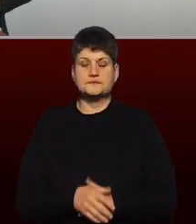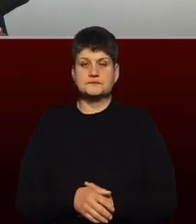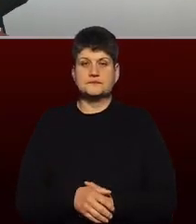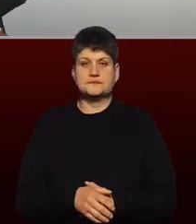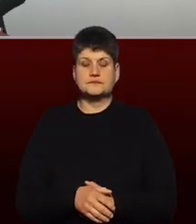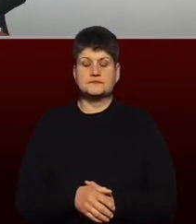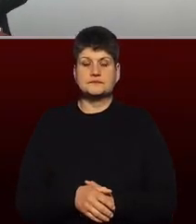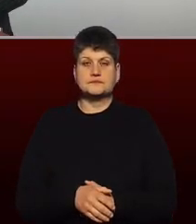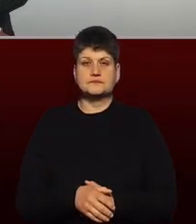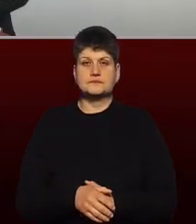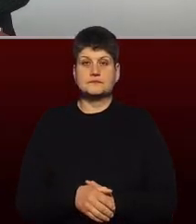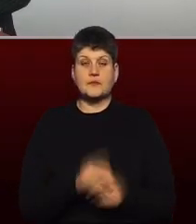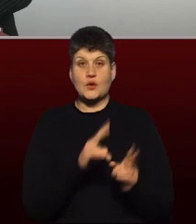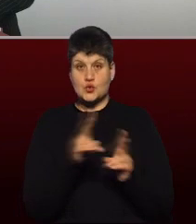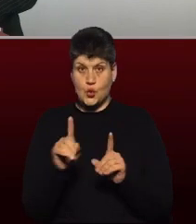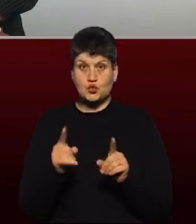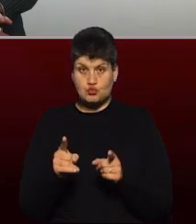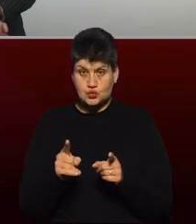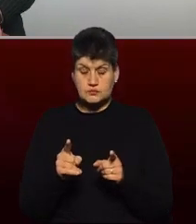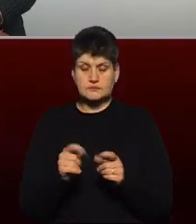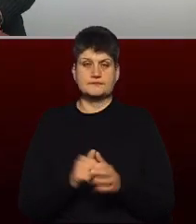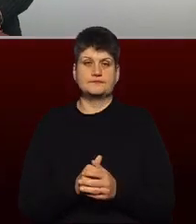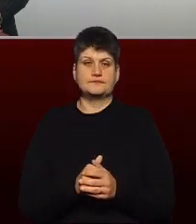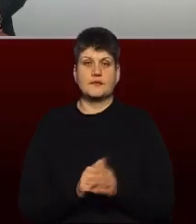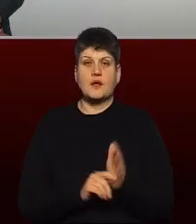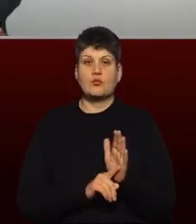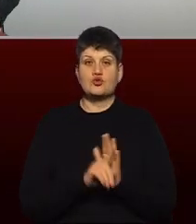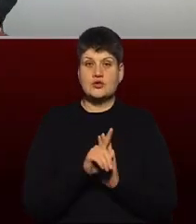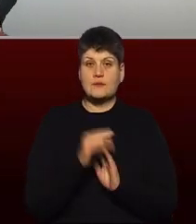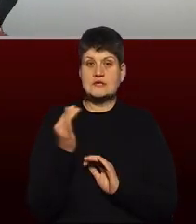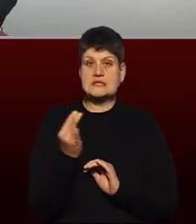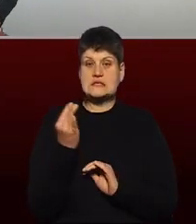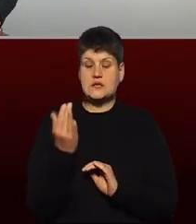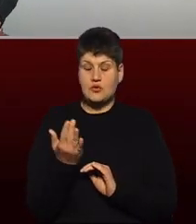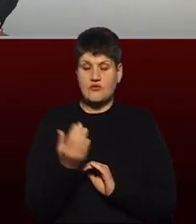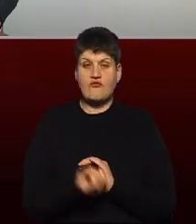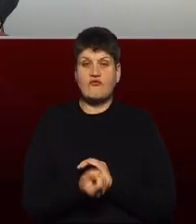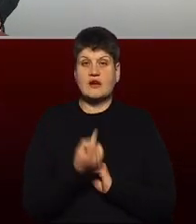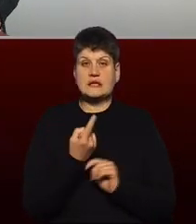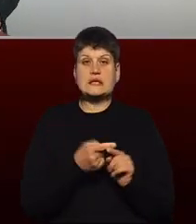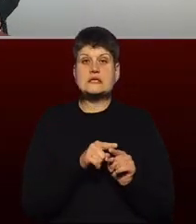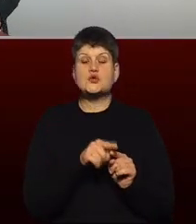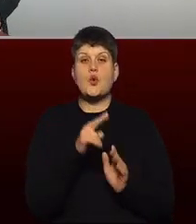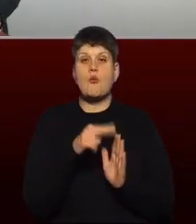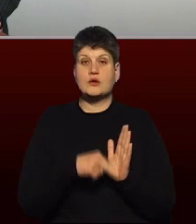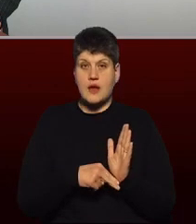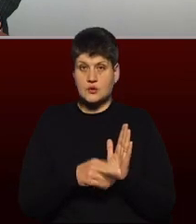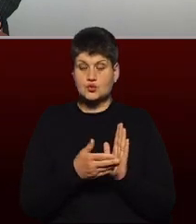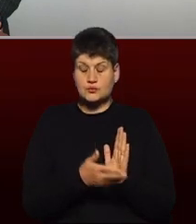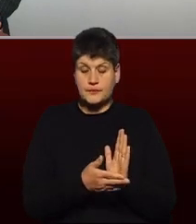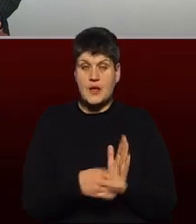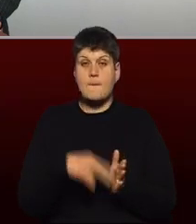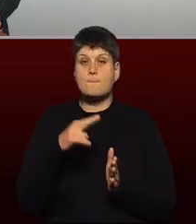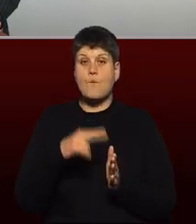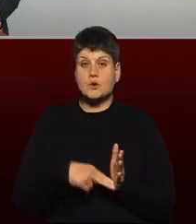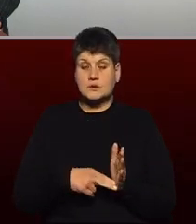З кого, і чому? Почнемо з історії, напевне. Виникне цього податку. Податок запровадився в